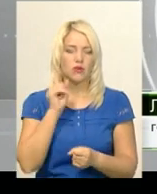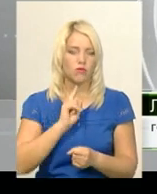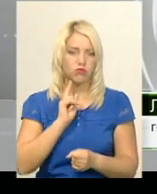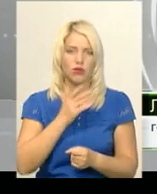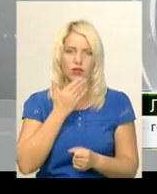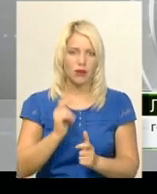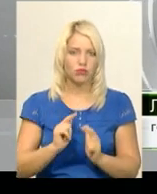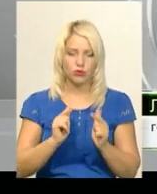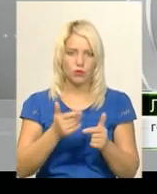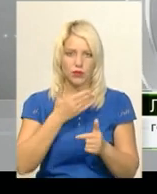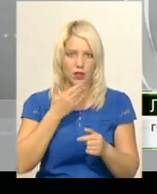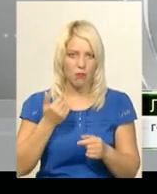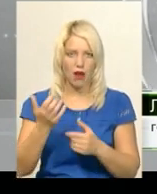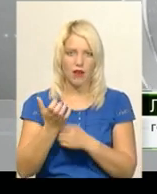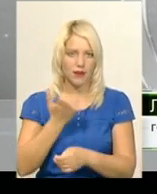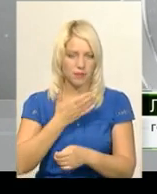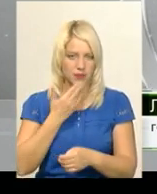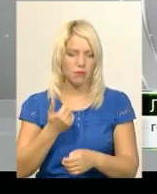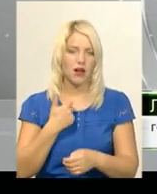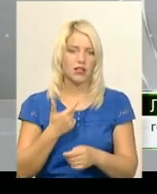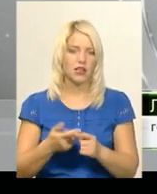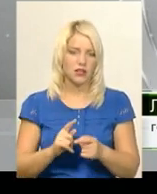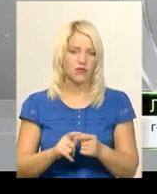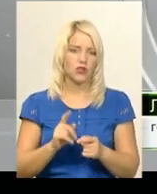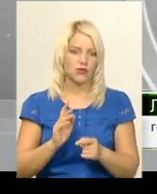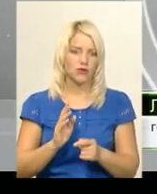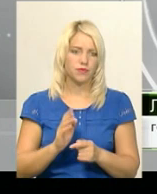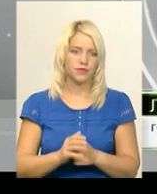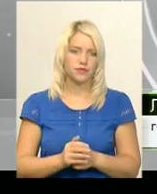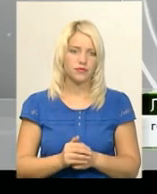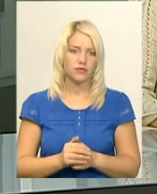поступили в пологові стаціонари, ті жінки отримують соціальні служби.